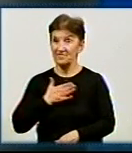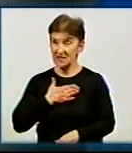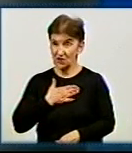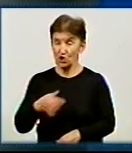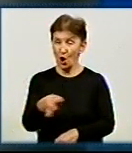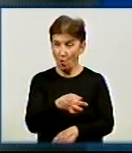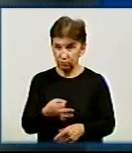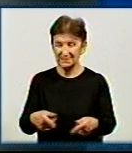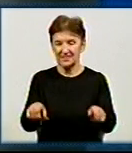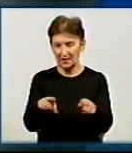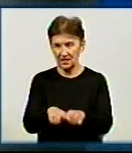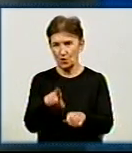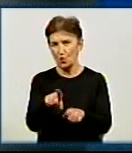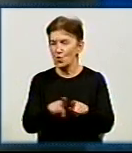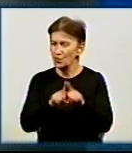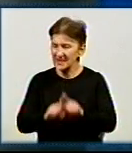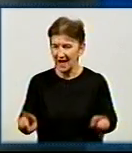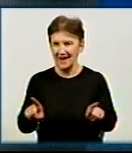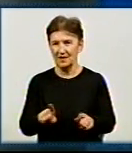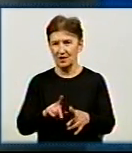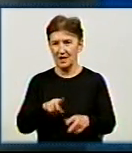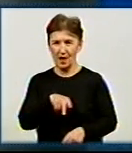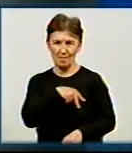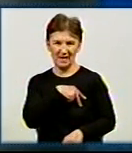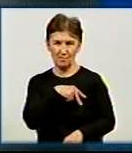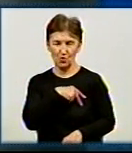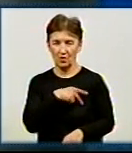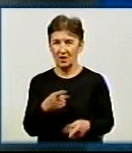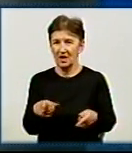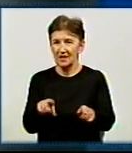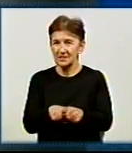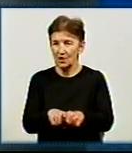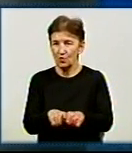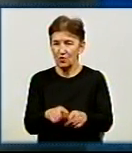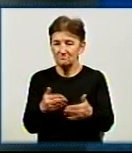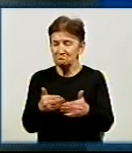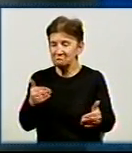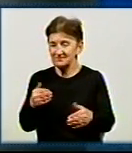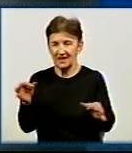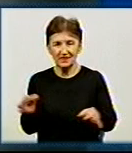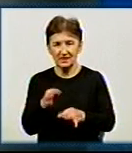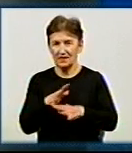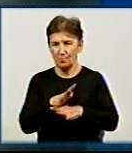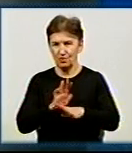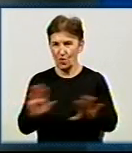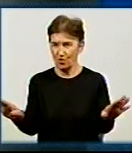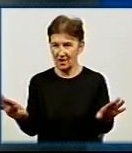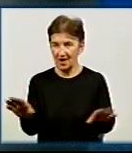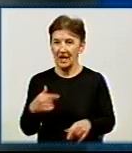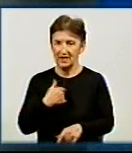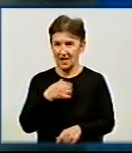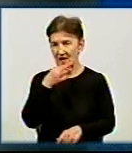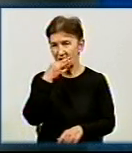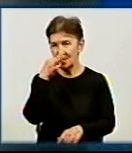вирішили зробити таку унікальну премію. Вона унікальна, тому що нічого подібного до цього не було. Я вам кажу,